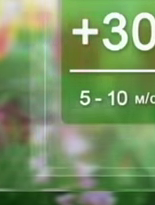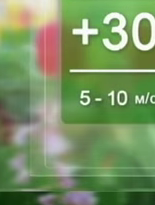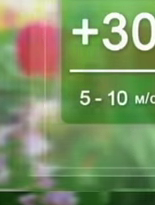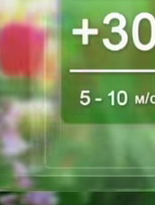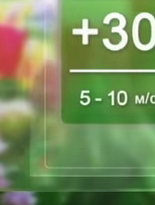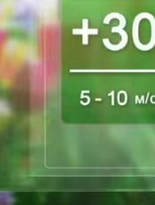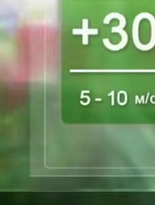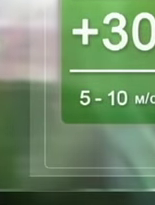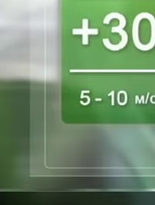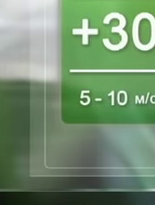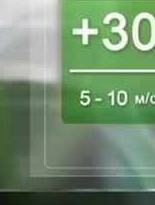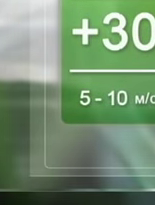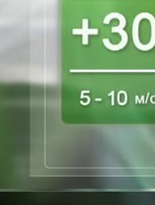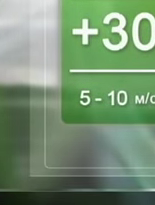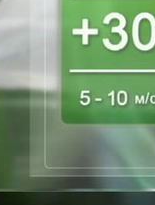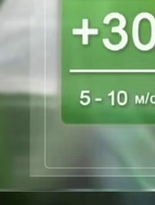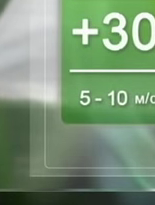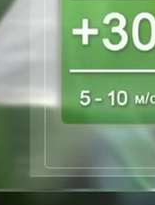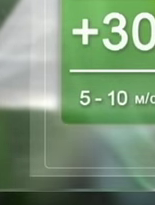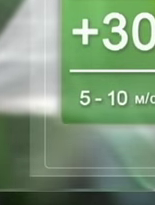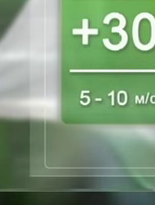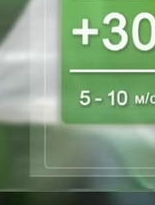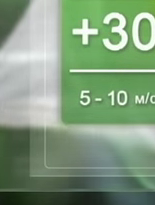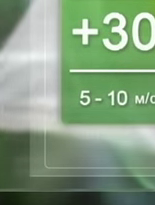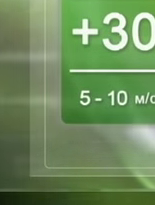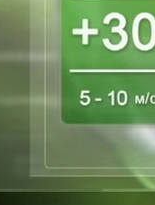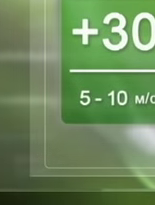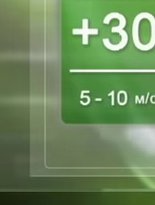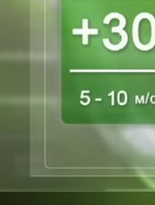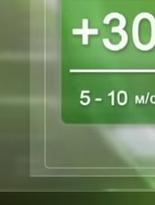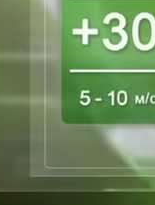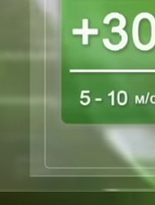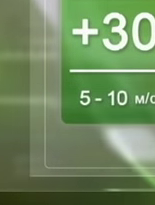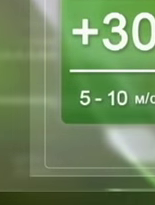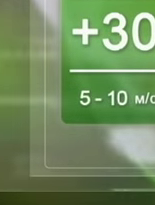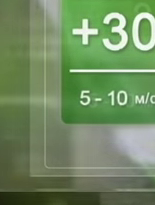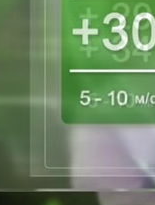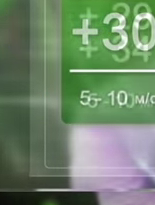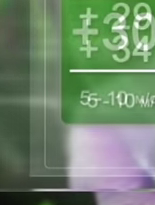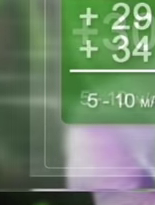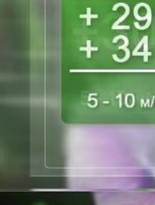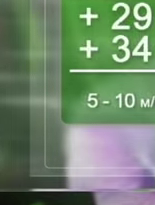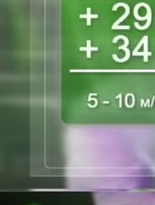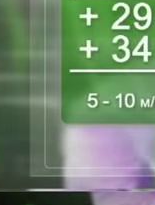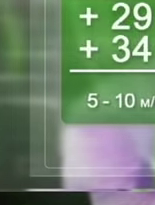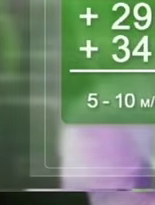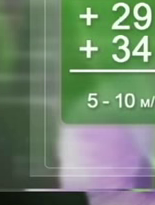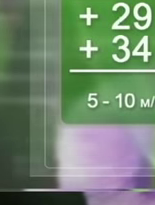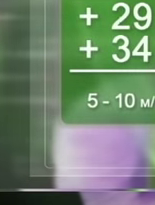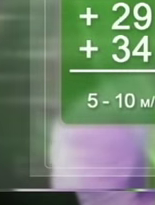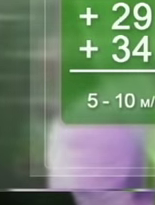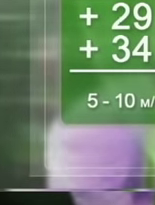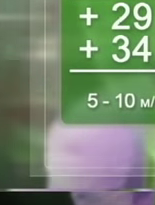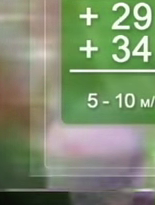центрі вночі повітря прогріється до 16-18 градусів, в день стопчики термометрів покажуть плюс 30, плюс 32. У наступні три доби